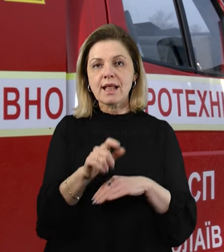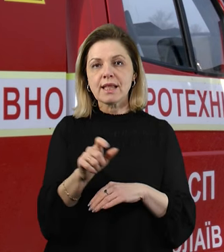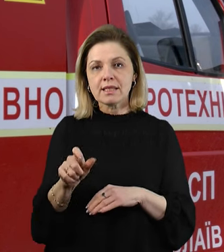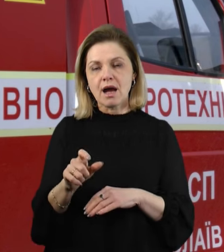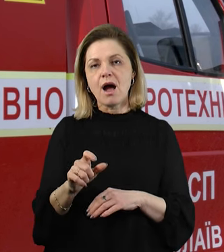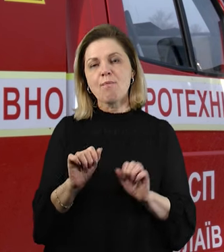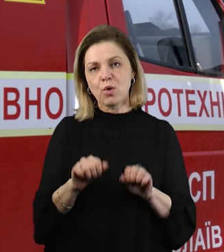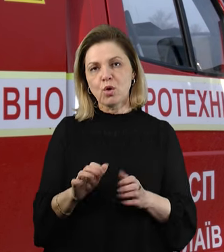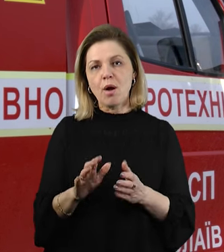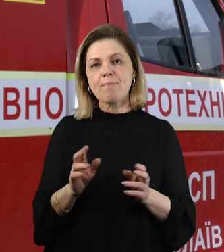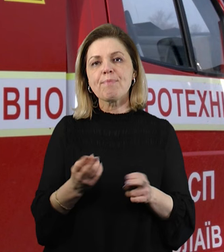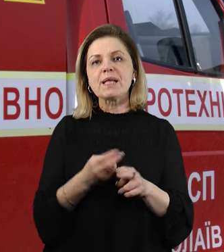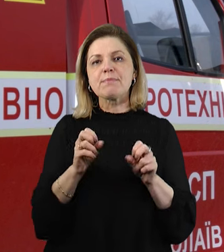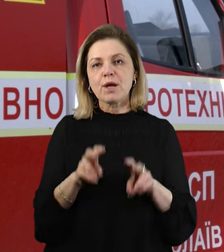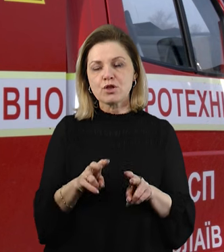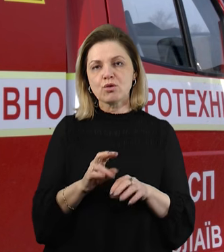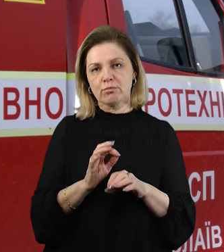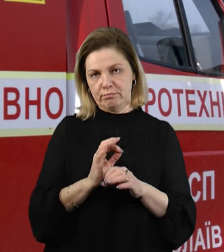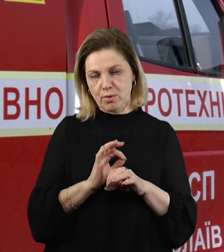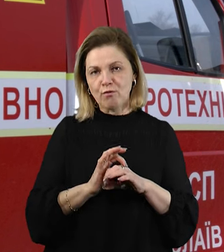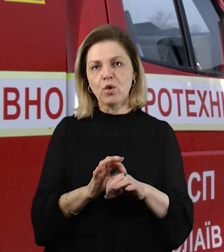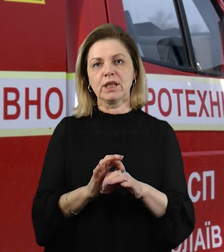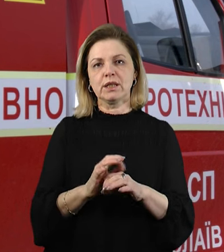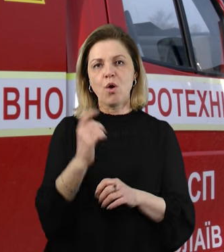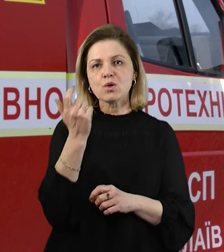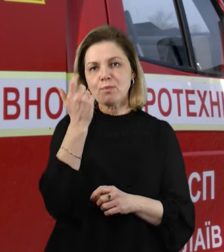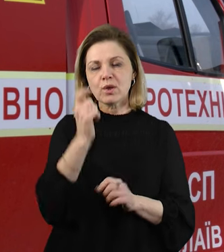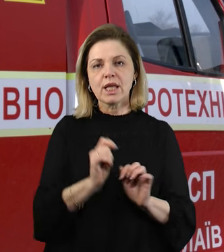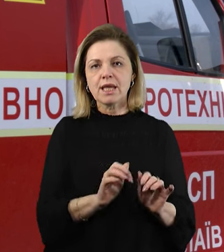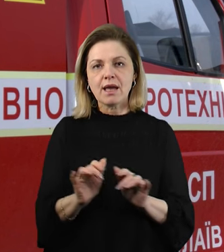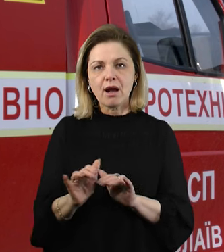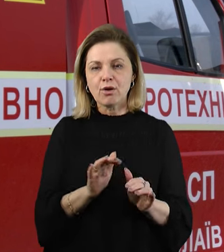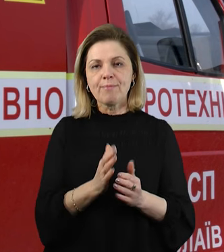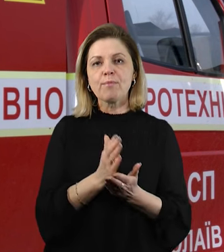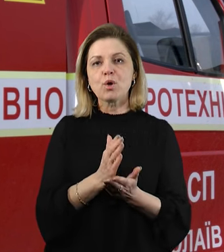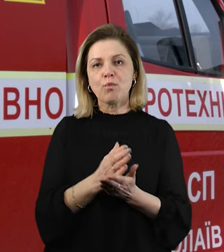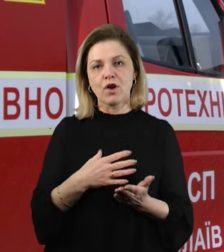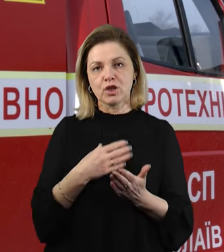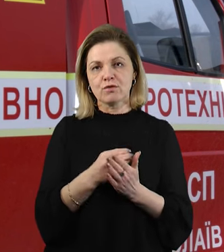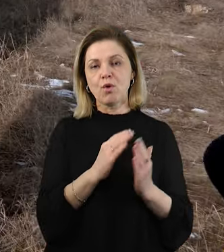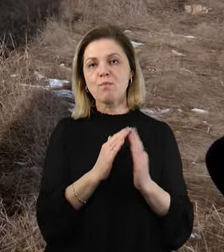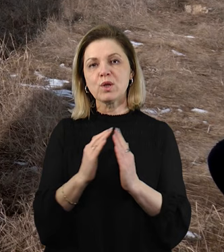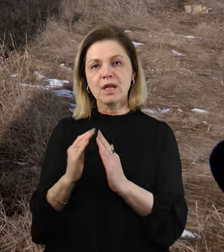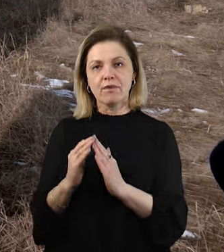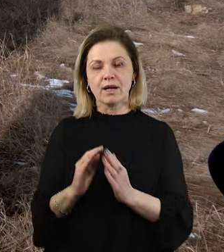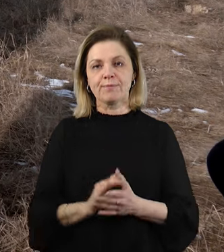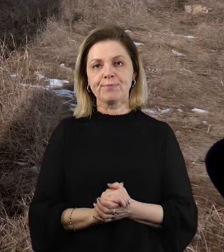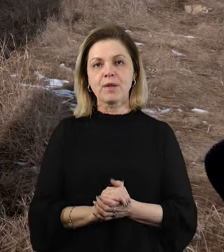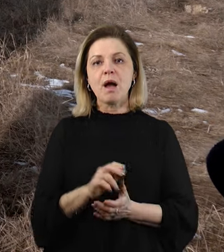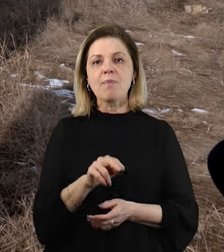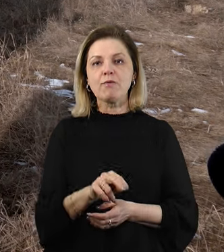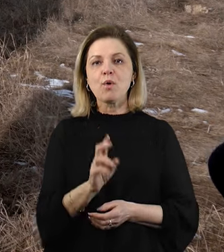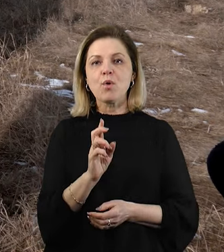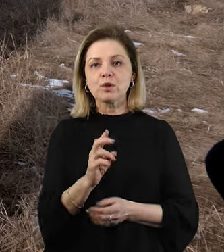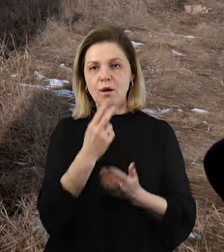безпечно проводити якусь господарську діяльність. Перебувати в своїх будівлях, у приміщеннях. Павло Мондаренко